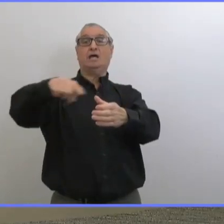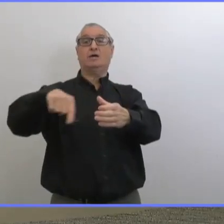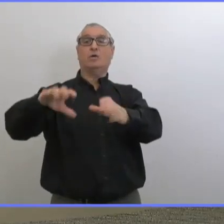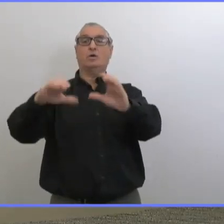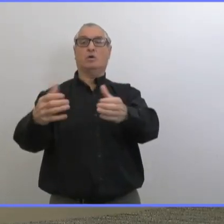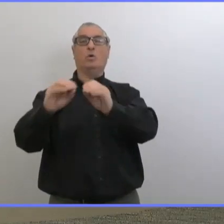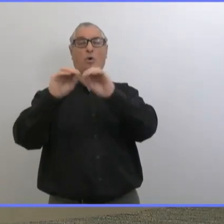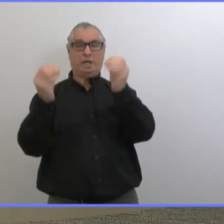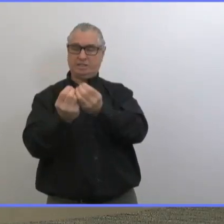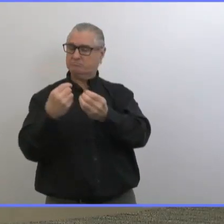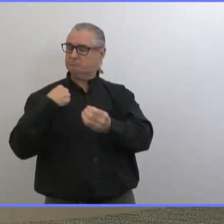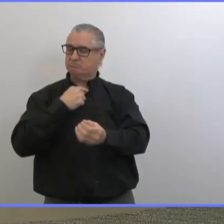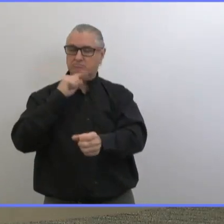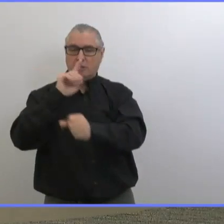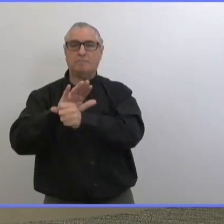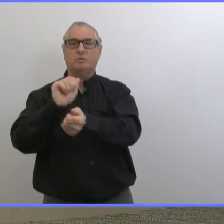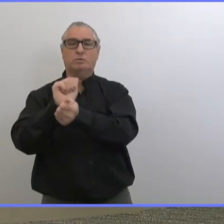ce sujet.